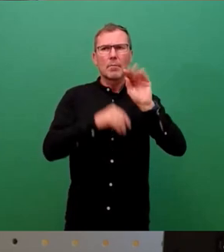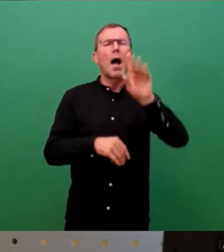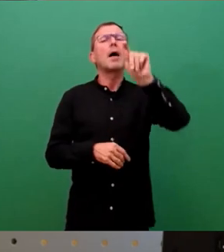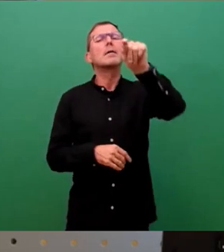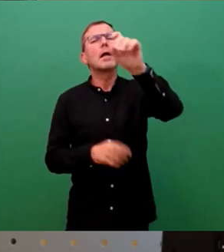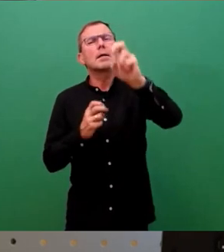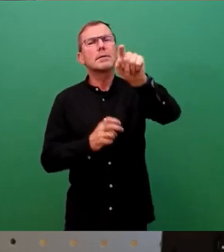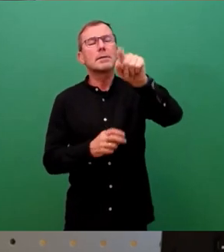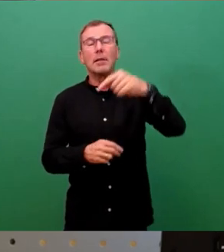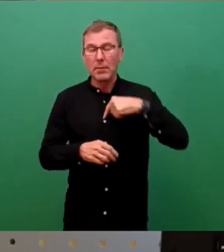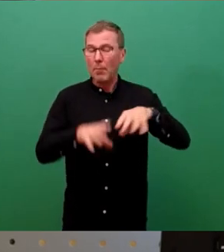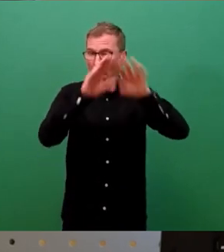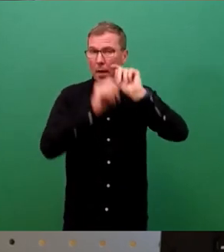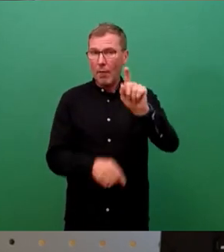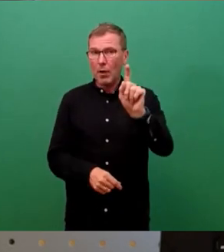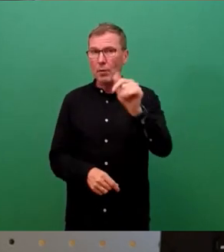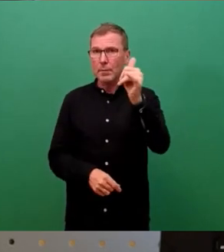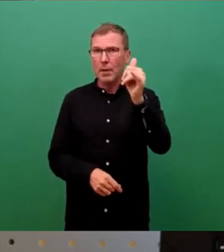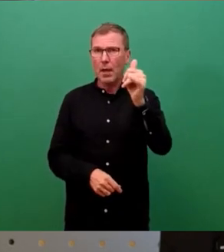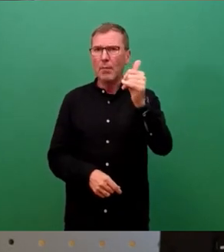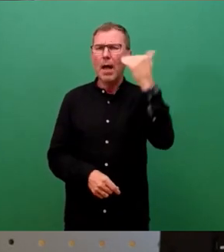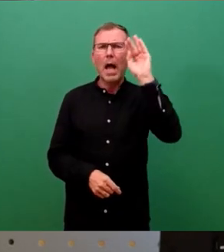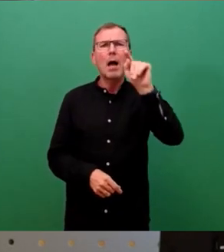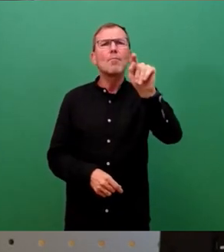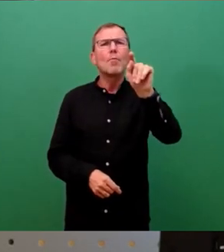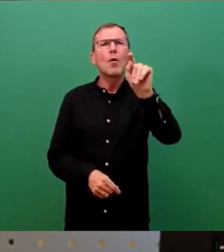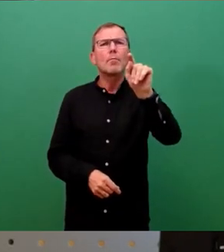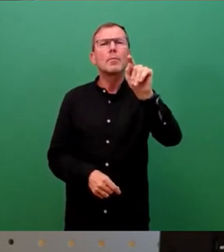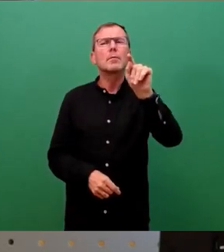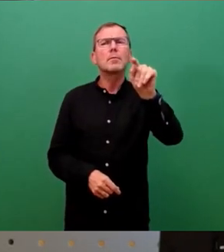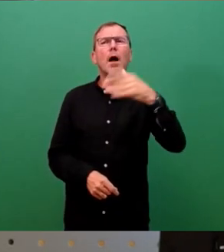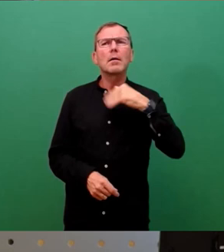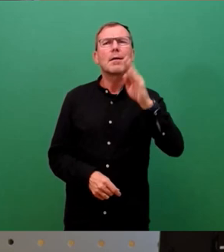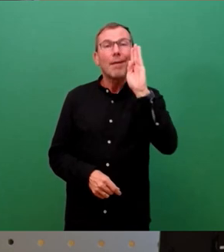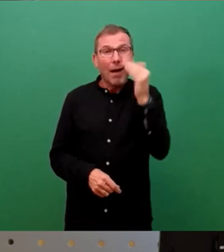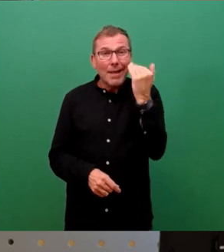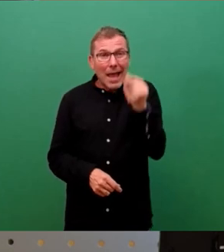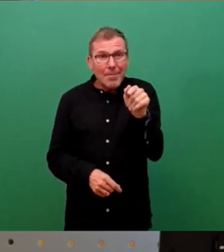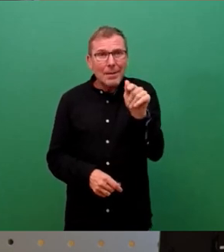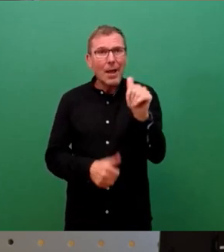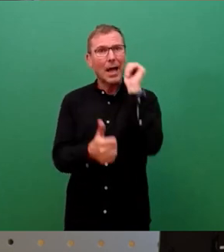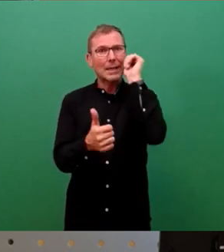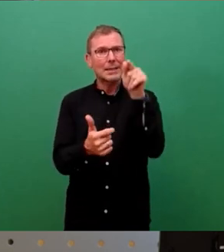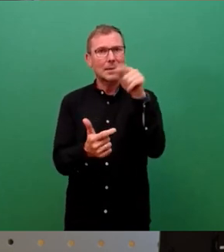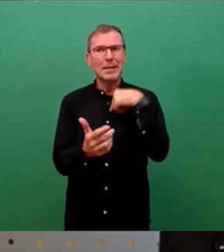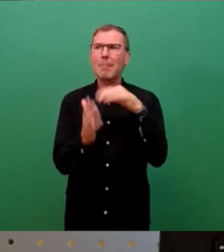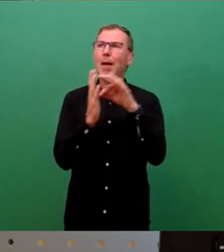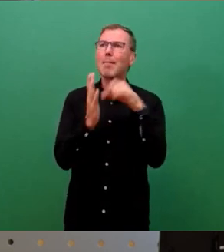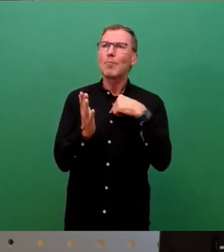Habe ich sehr wohl wahrgenommen. Aber Herr Böhm, Sie haben weder gerade eben noch gestern meinen Punkt erfasst.